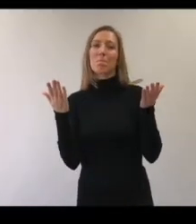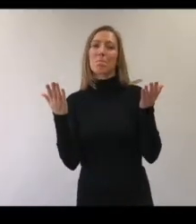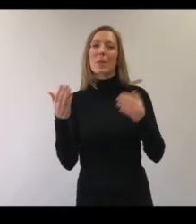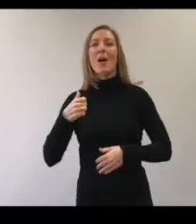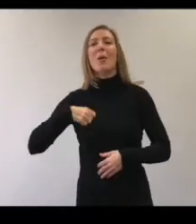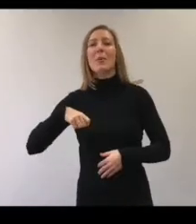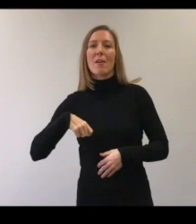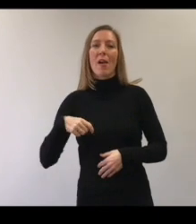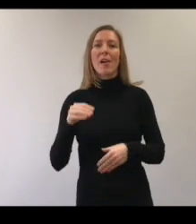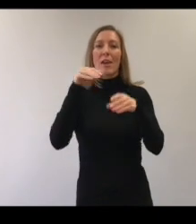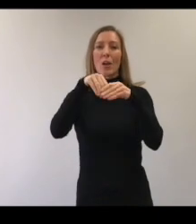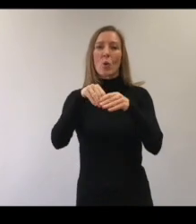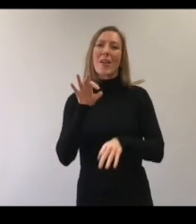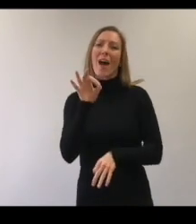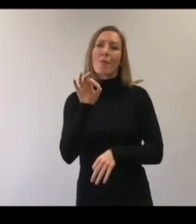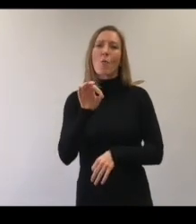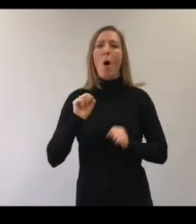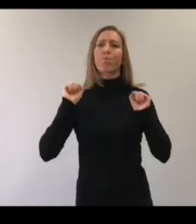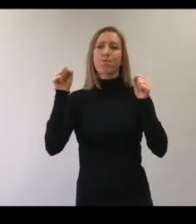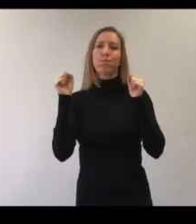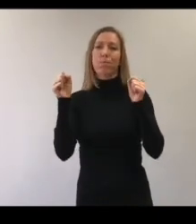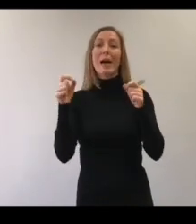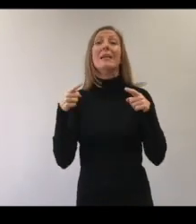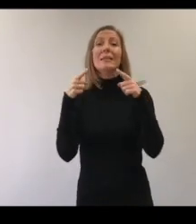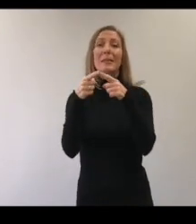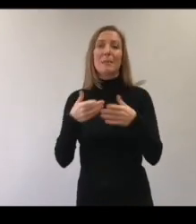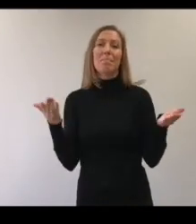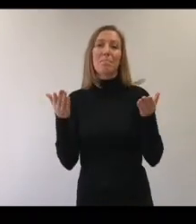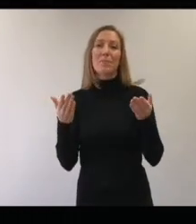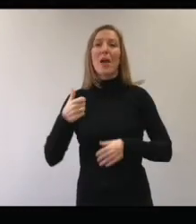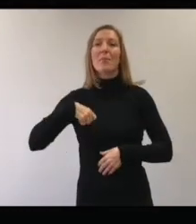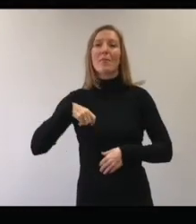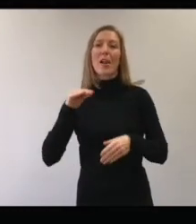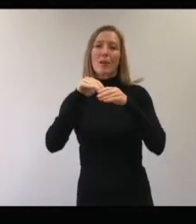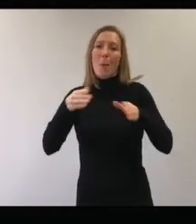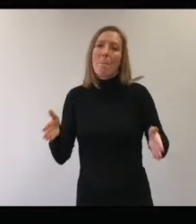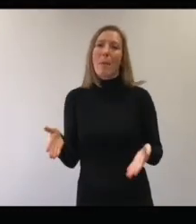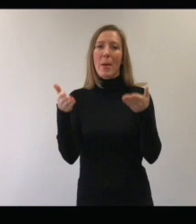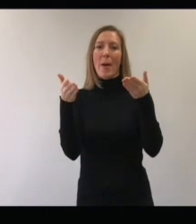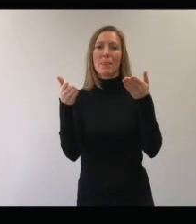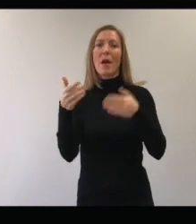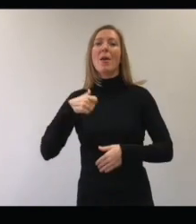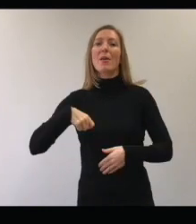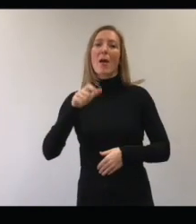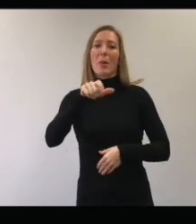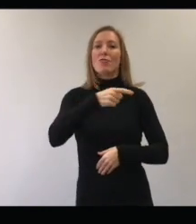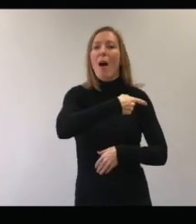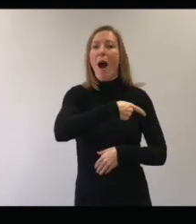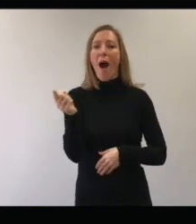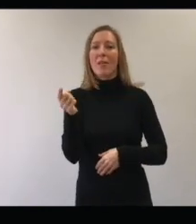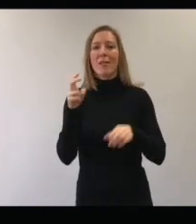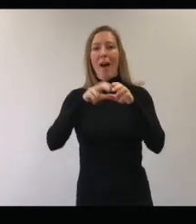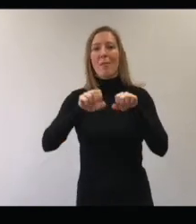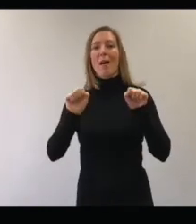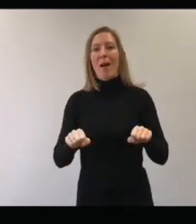setzt sich für Inklusion in Bielefeld ein. Das Ziel ist, Bielefeld noch inklusiver zu machen und allen Menschen in